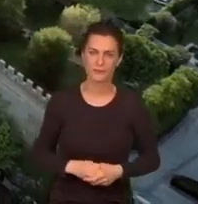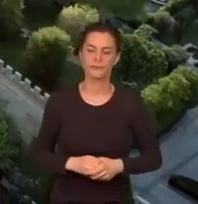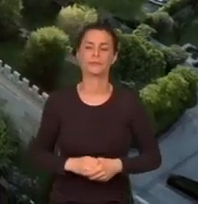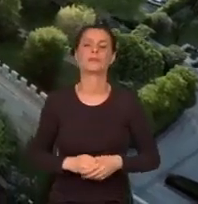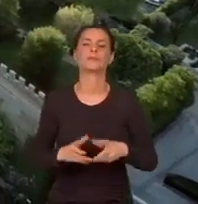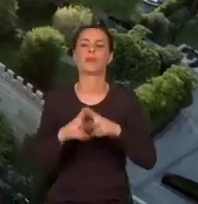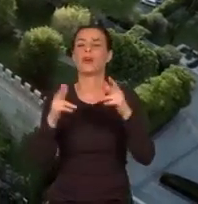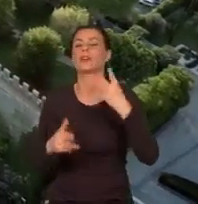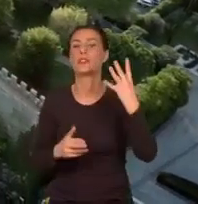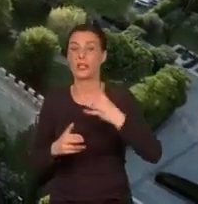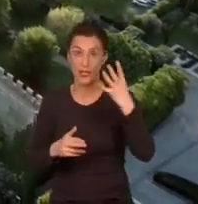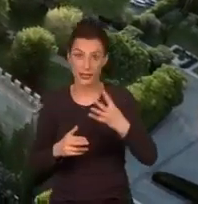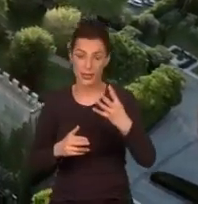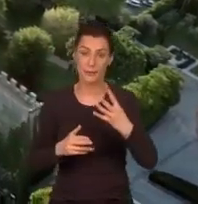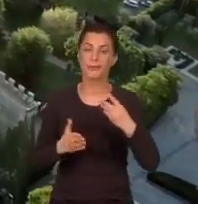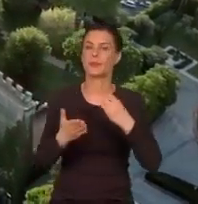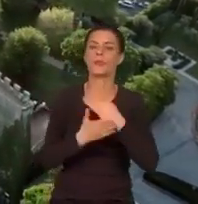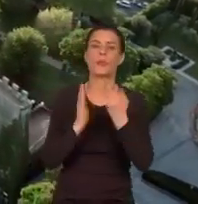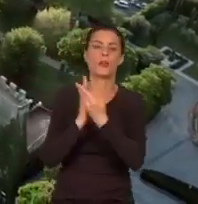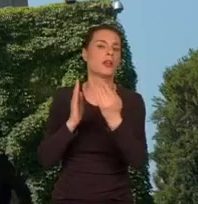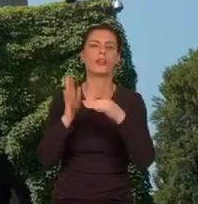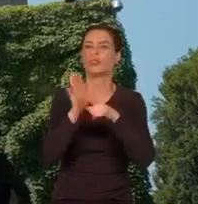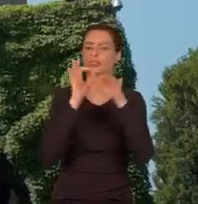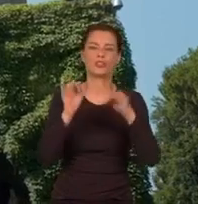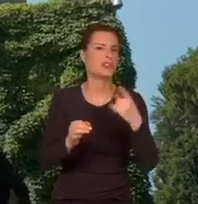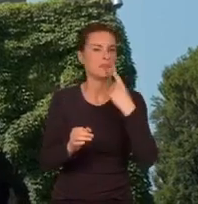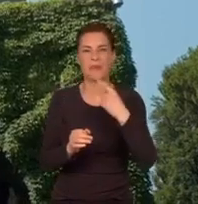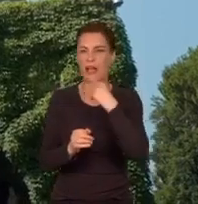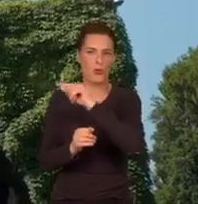Trwała cztery lata, a z tamtego muru zachowało się do dziś niewiele.